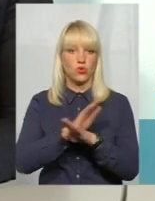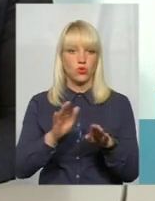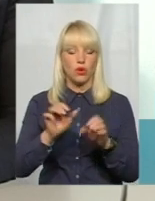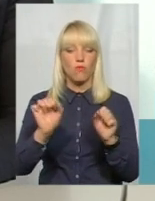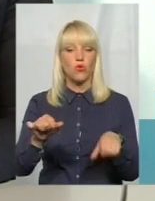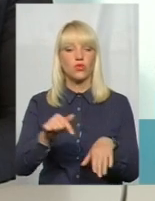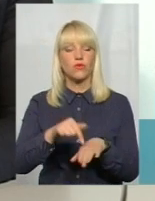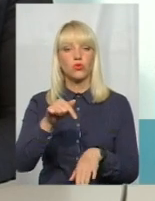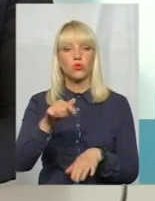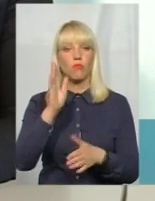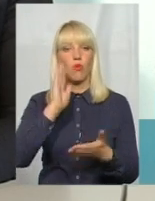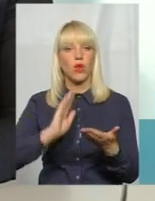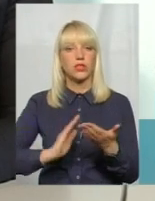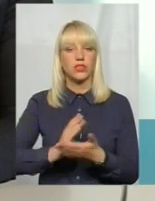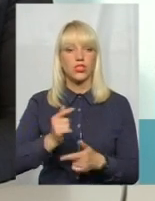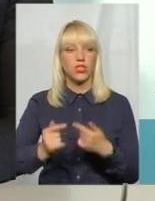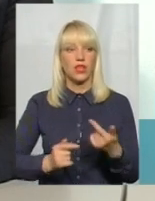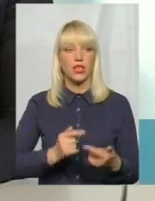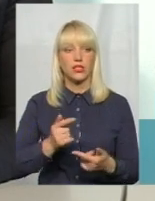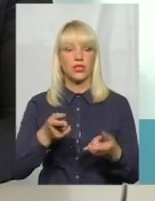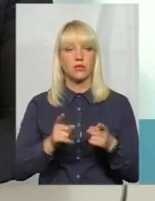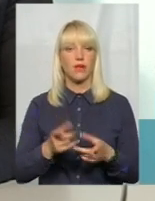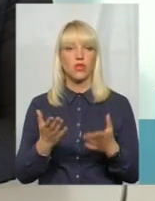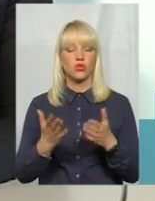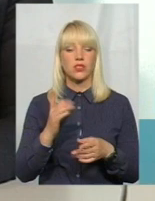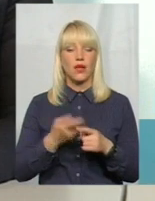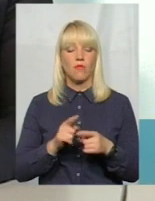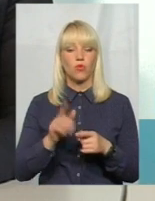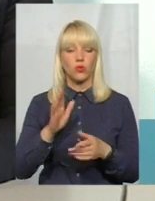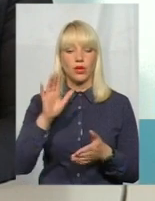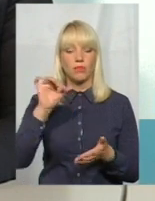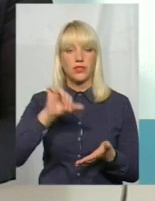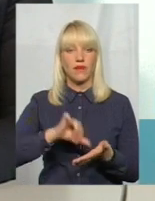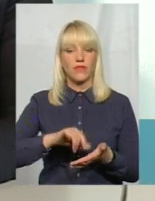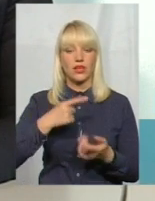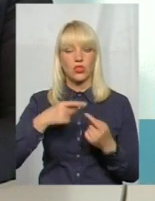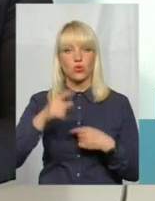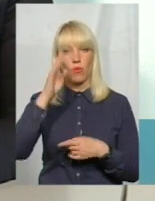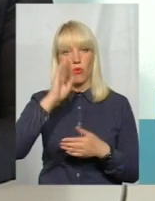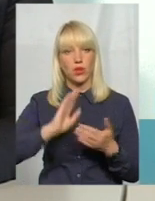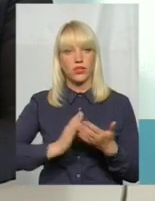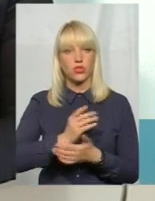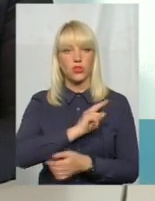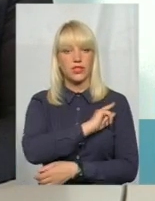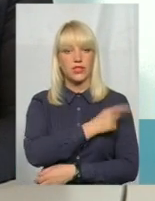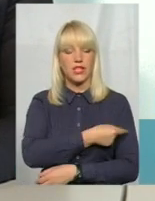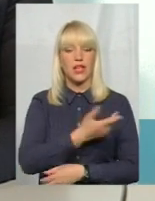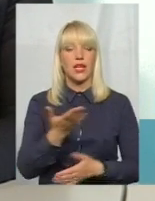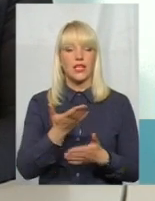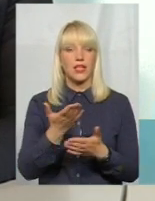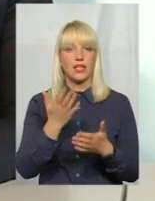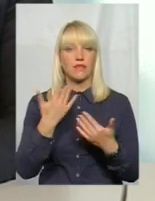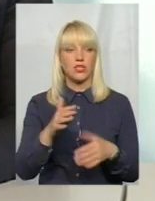відчути політичні наслідки, насправді, якщо це буде преснокінченої політичної сили, яка вже зазначалась, яка вже відома, як